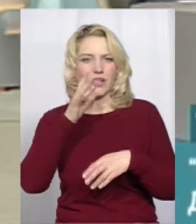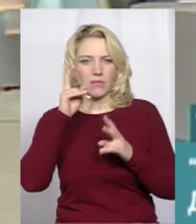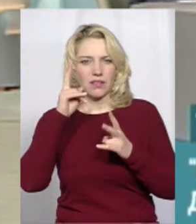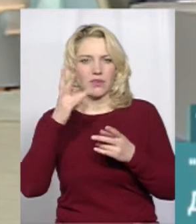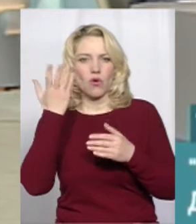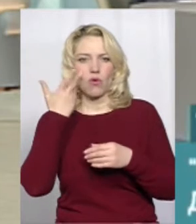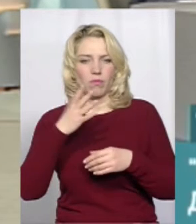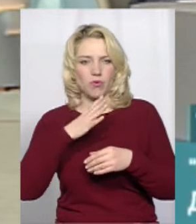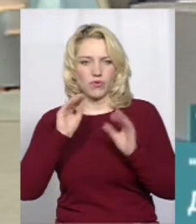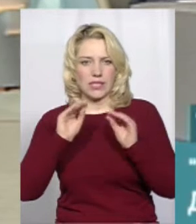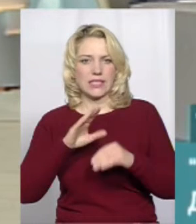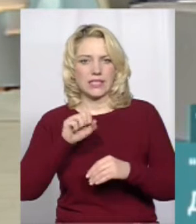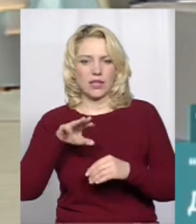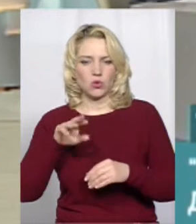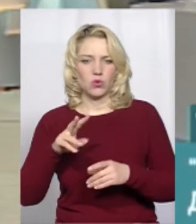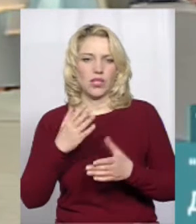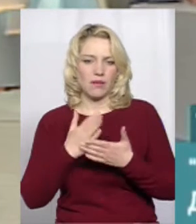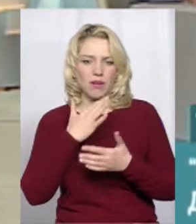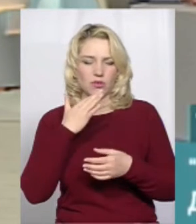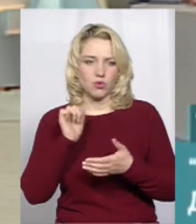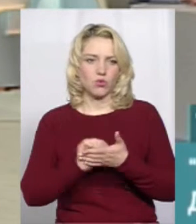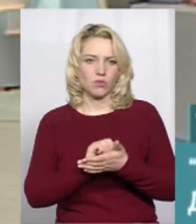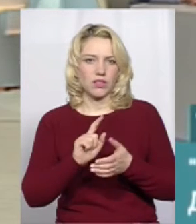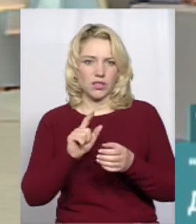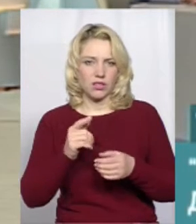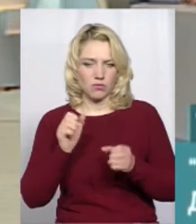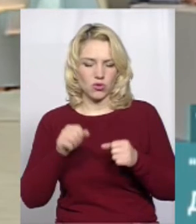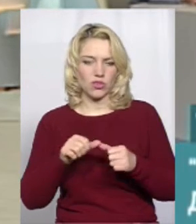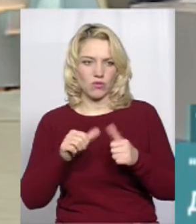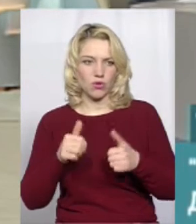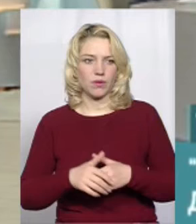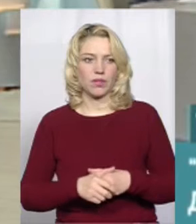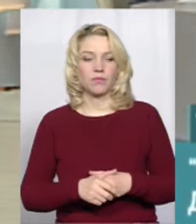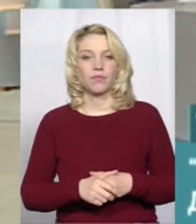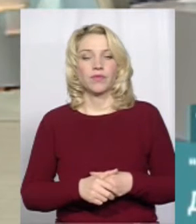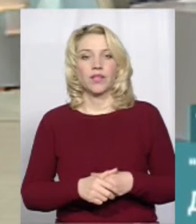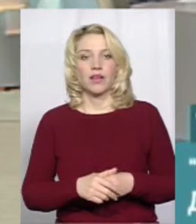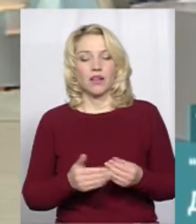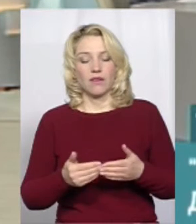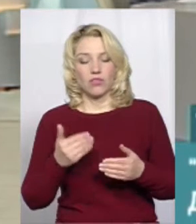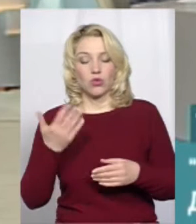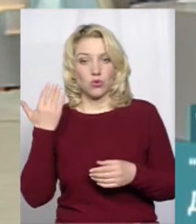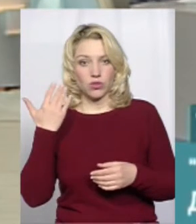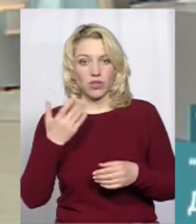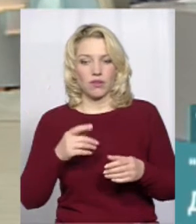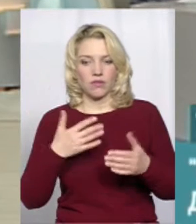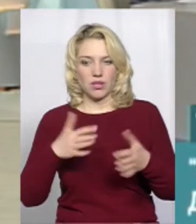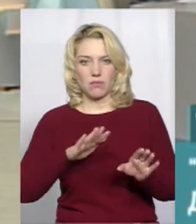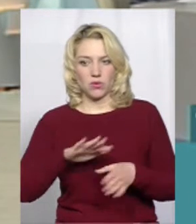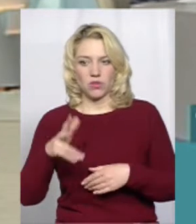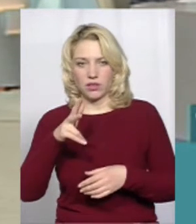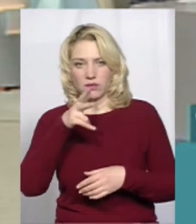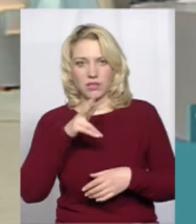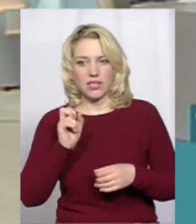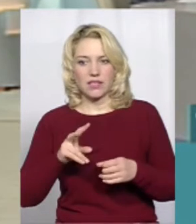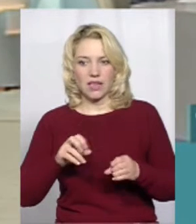тому що є багато документів, які ми опрацьовуємо. Отже, Олександр, відтоді минуло три місяці. Як вирішується